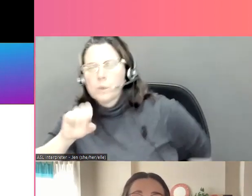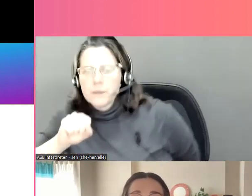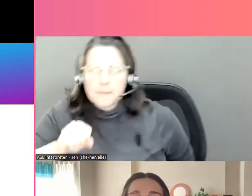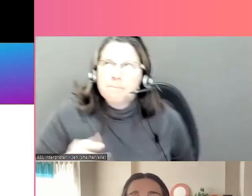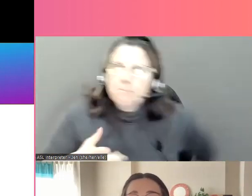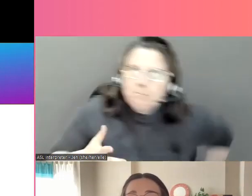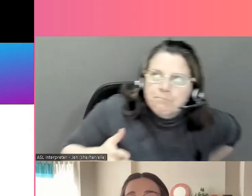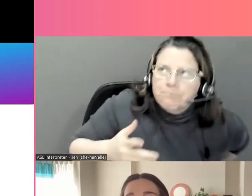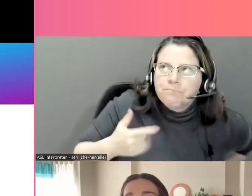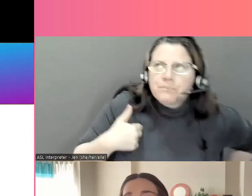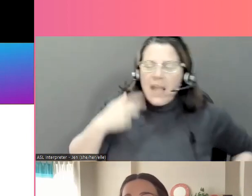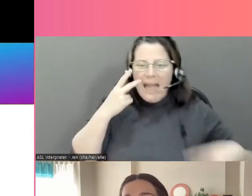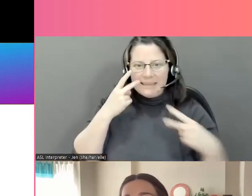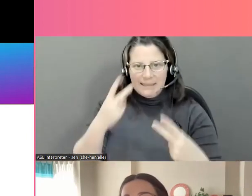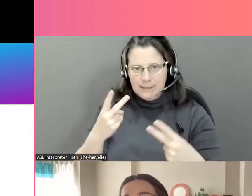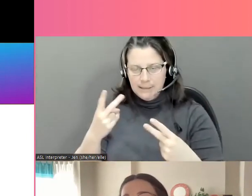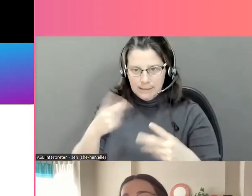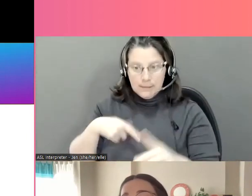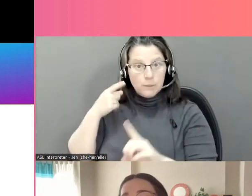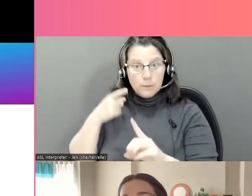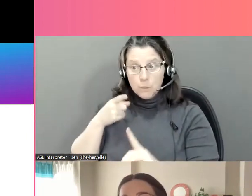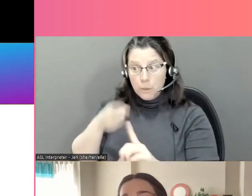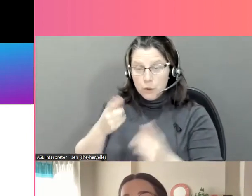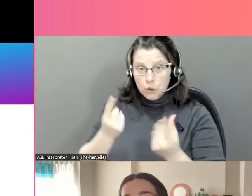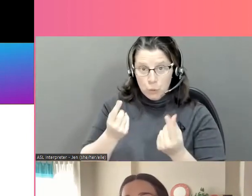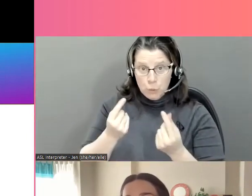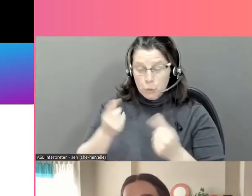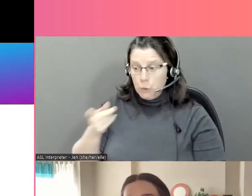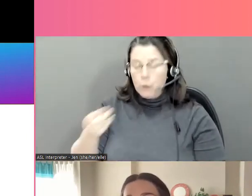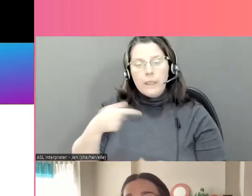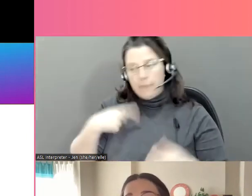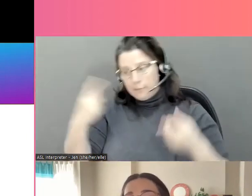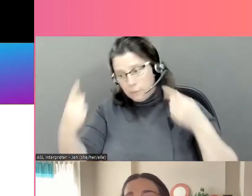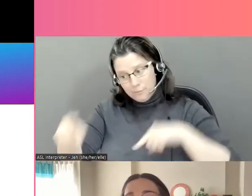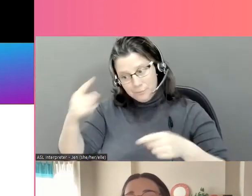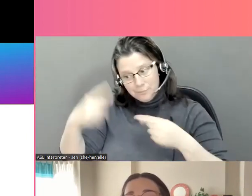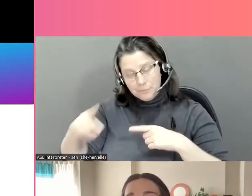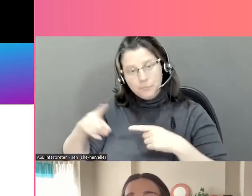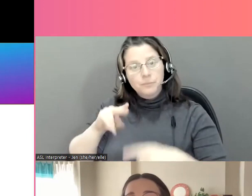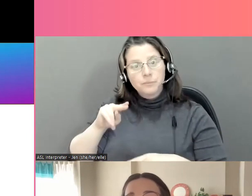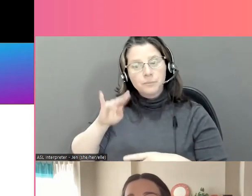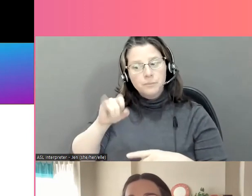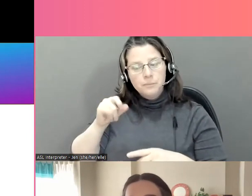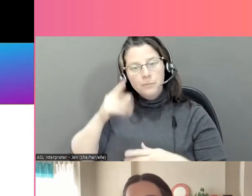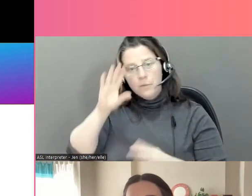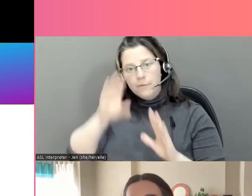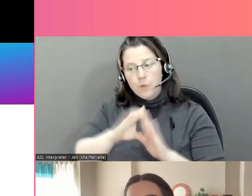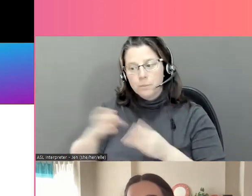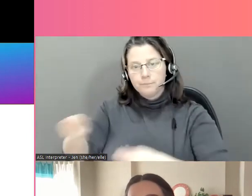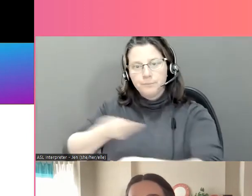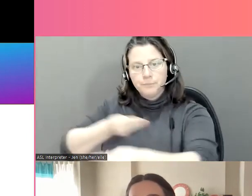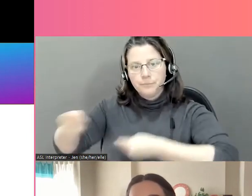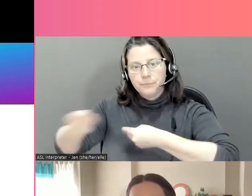Souvent, il y des approches éducatives qui vont chercher à changer les comportements des personnes qui partagent de façon